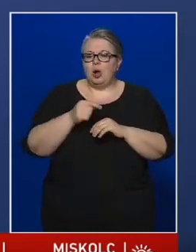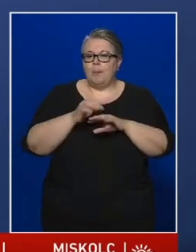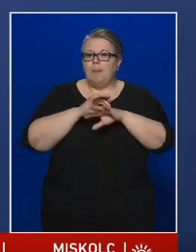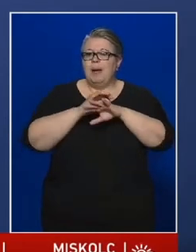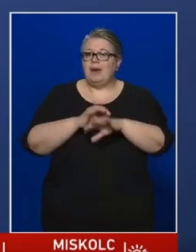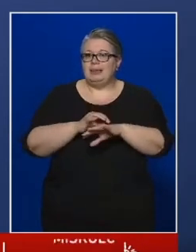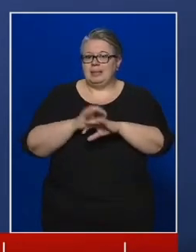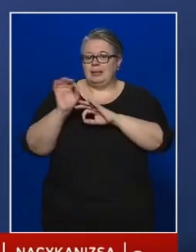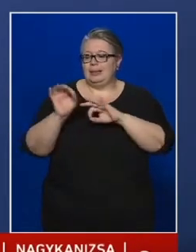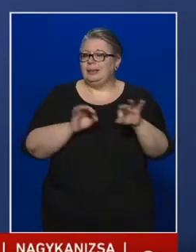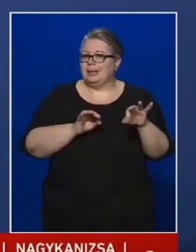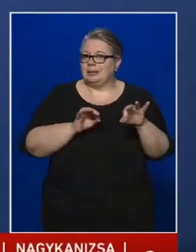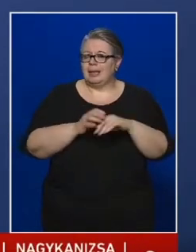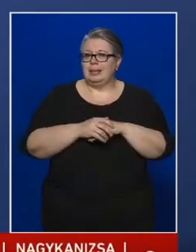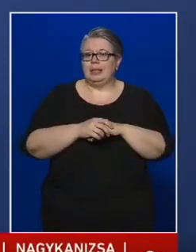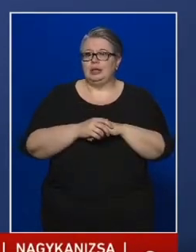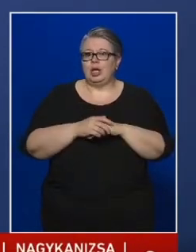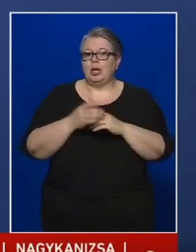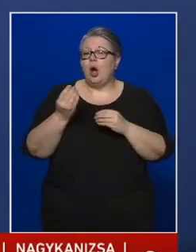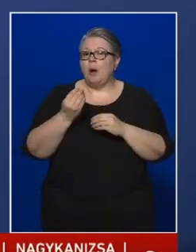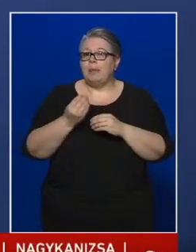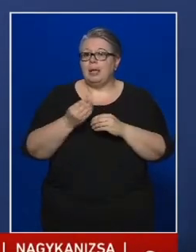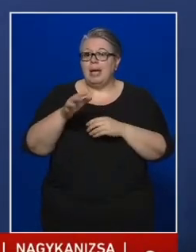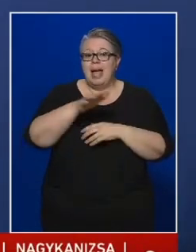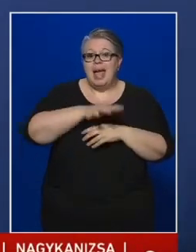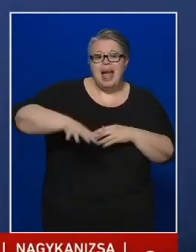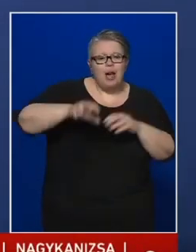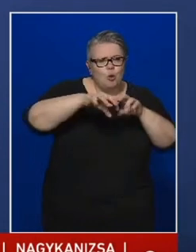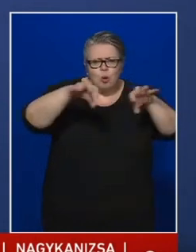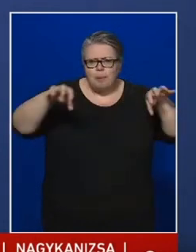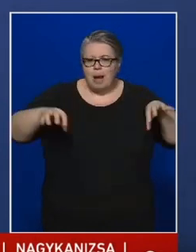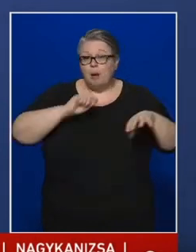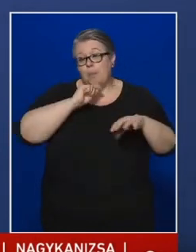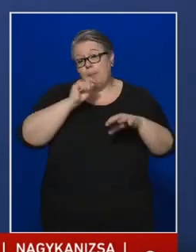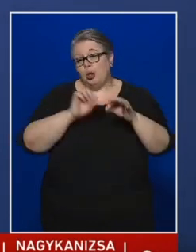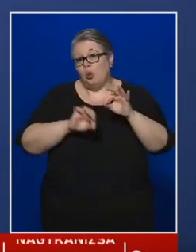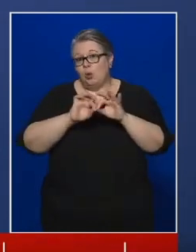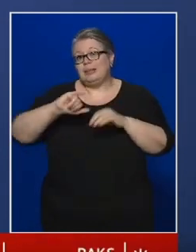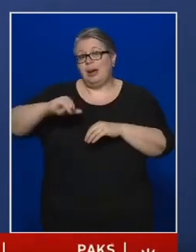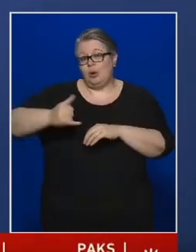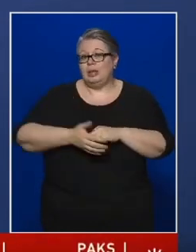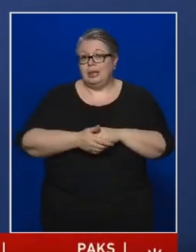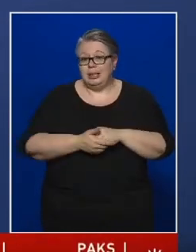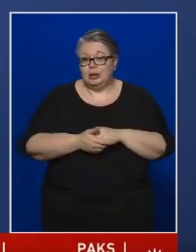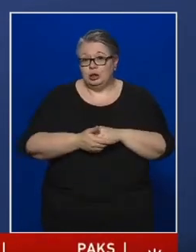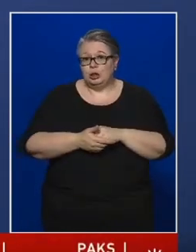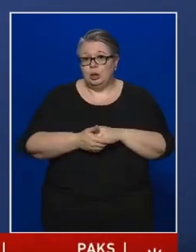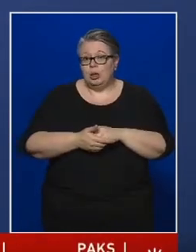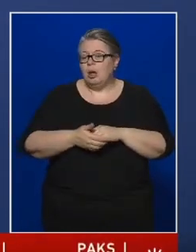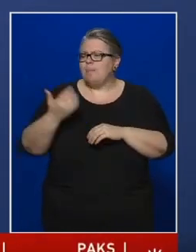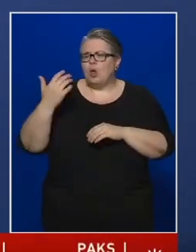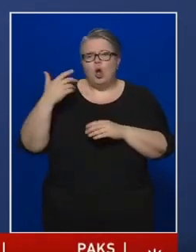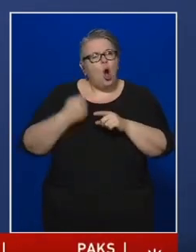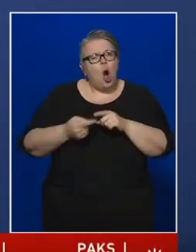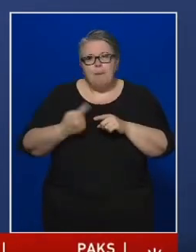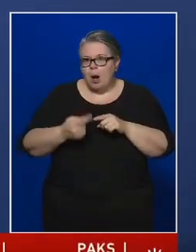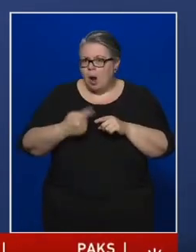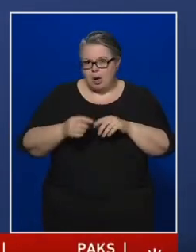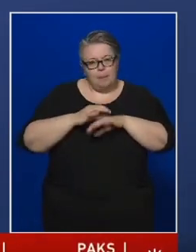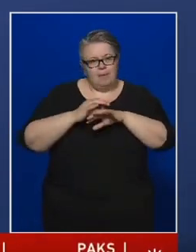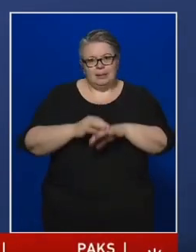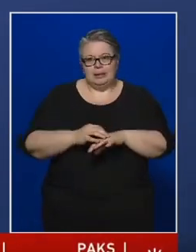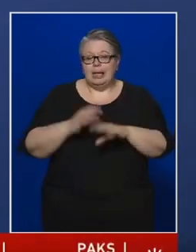bevezetett intézkedések, amelyet Európa szerte, így Magyarországon is idejekorán bevezettünk,